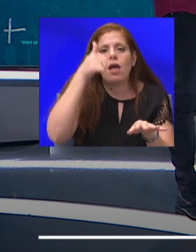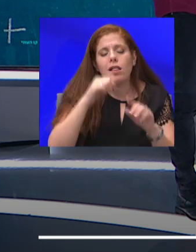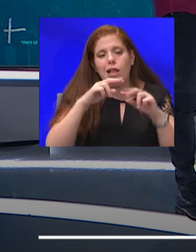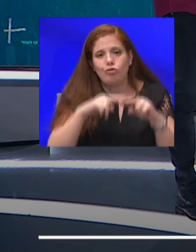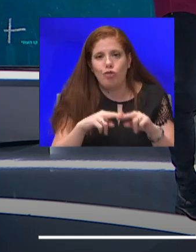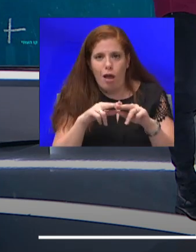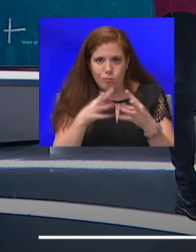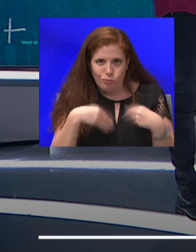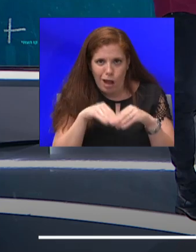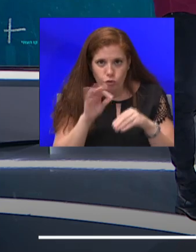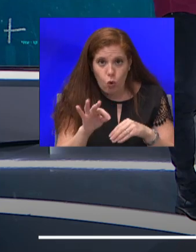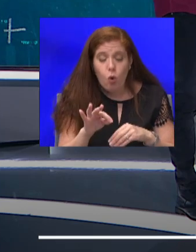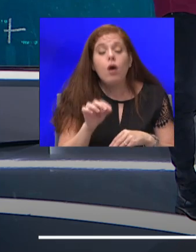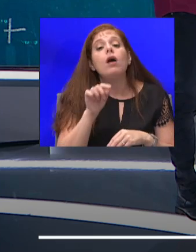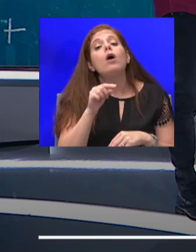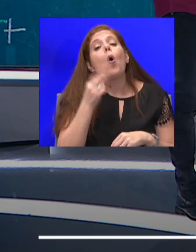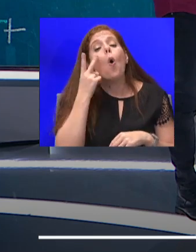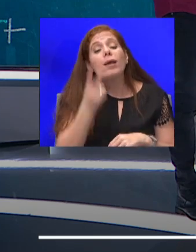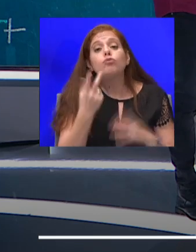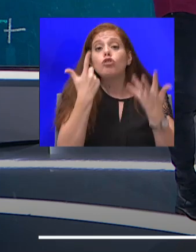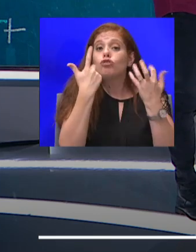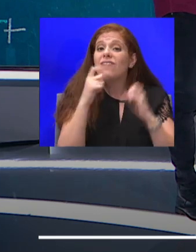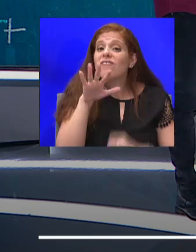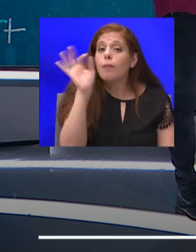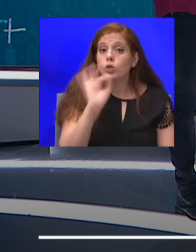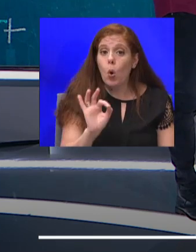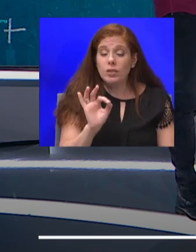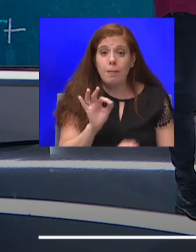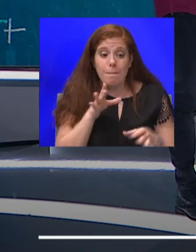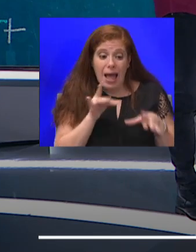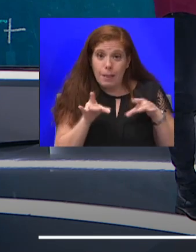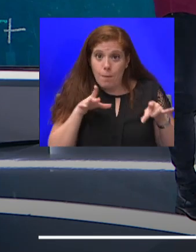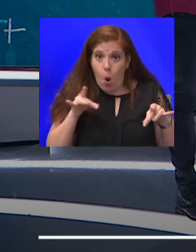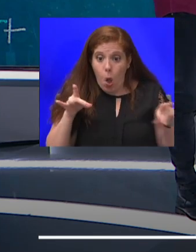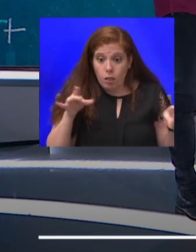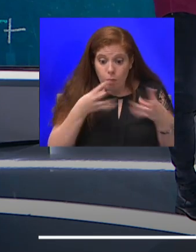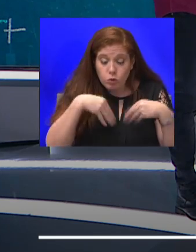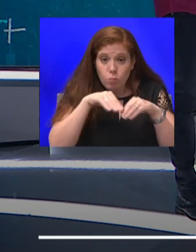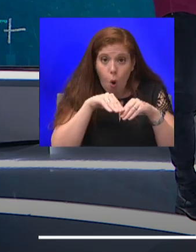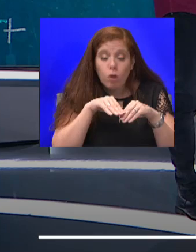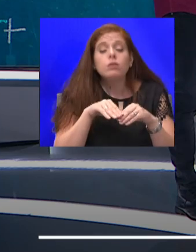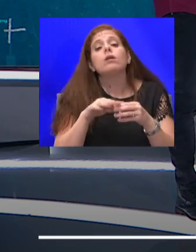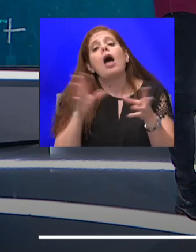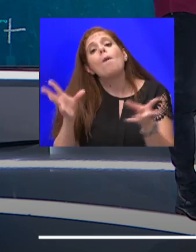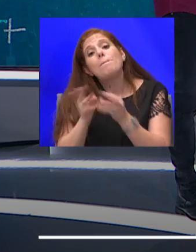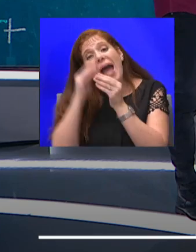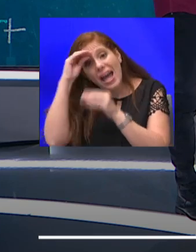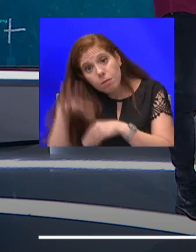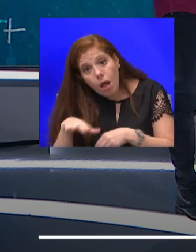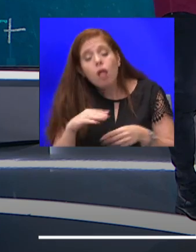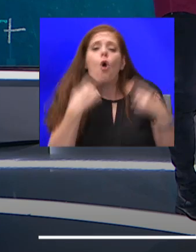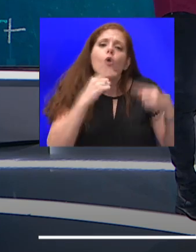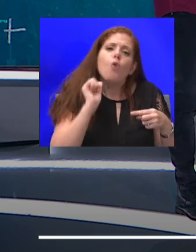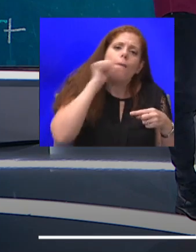-75% מההדבקות במשפחות בבתי האב האלה קרו או ביחד עם הילד או יום לאחריו. כלומר, לא הגיוני